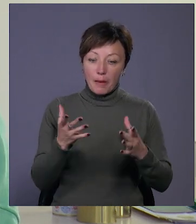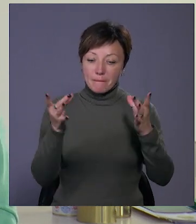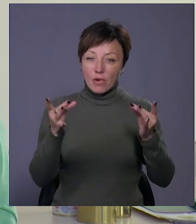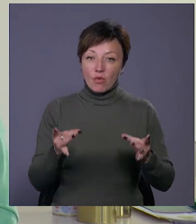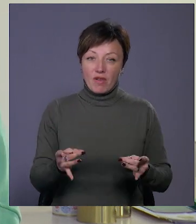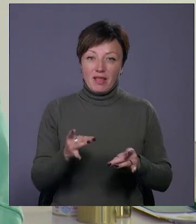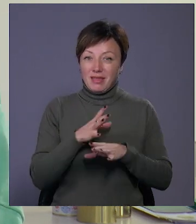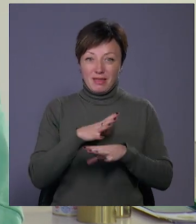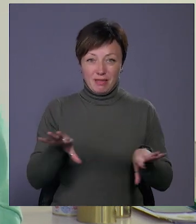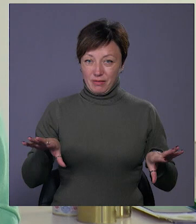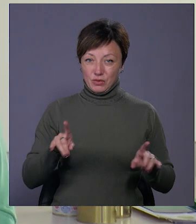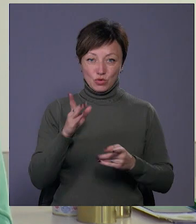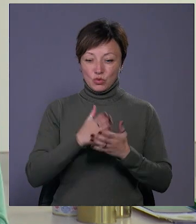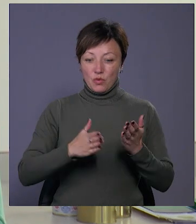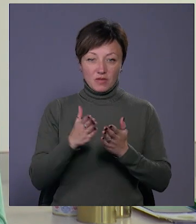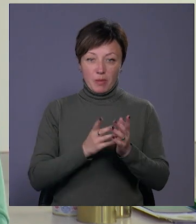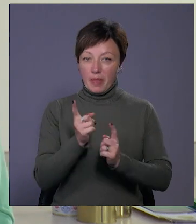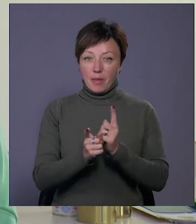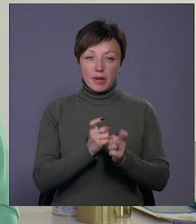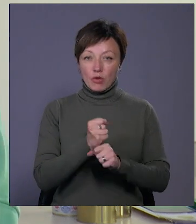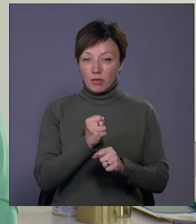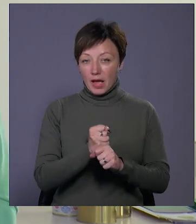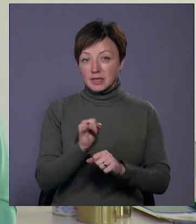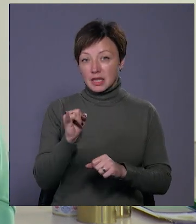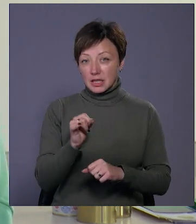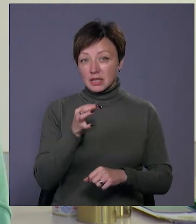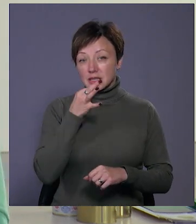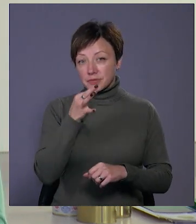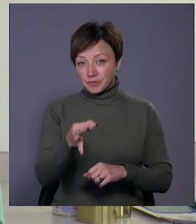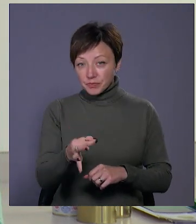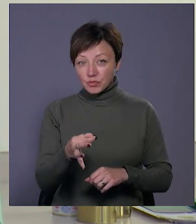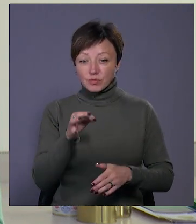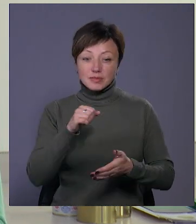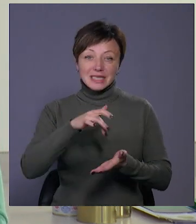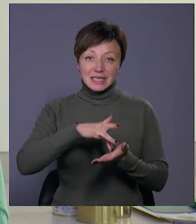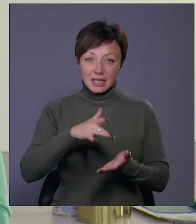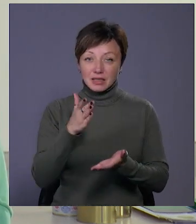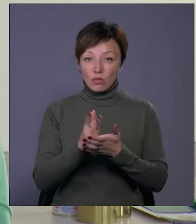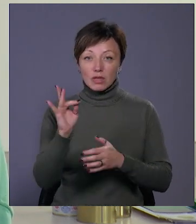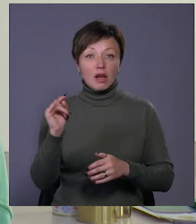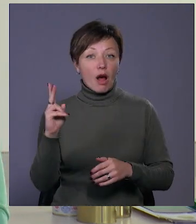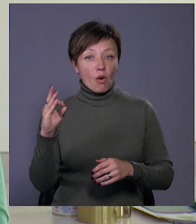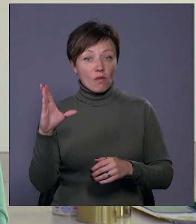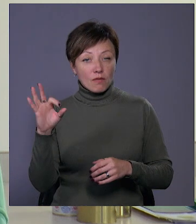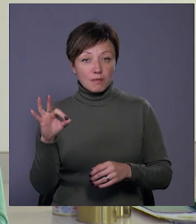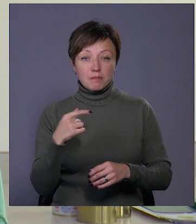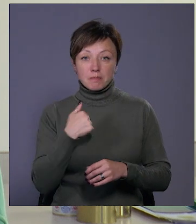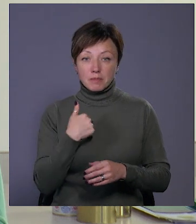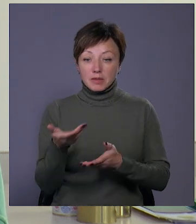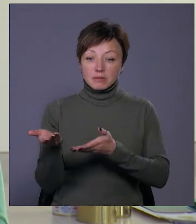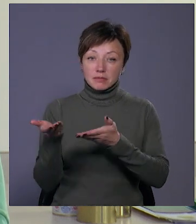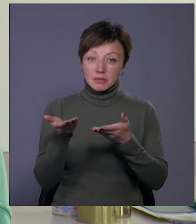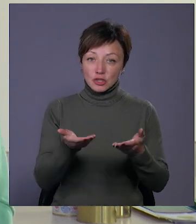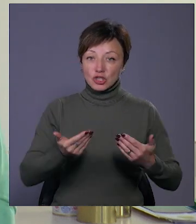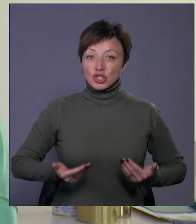уникати, тому що вони взагалі не переробляються. І зауважу, що через те, що центр заходиться в мікрорайоні Раково, тому ми заохочуємо